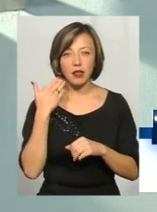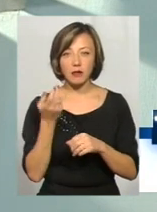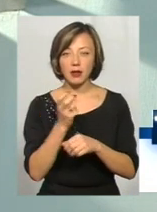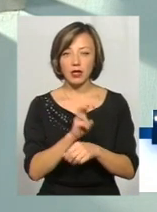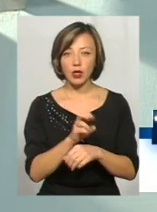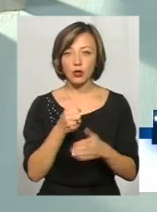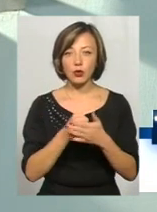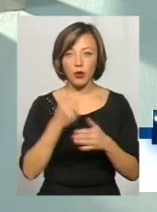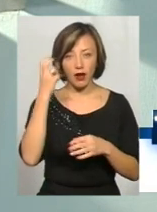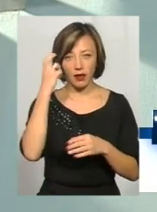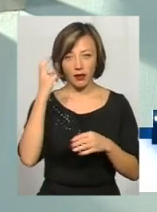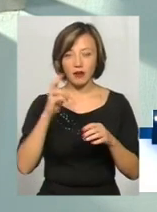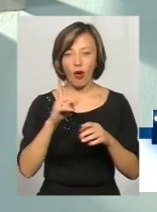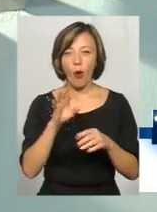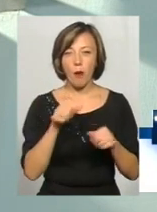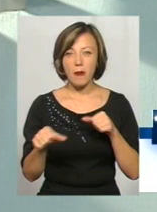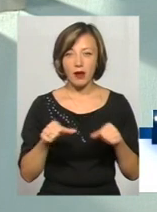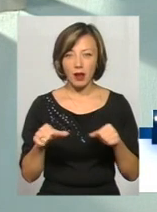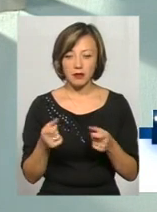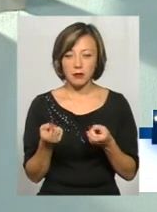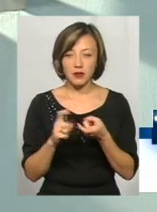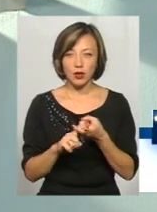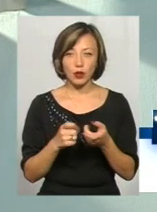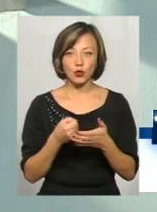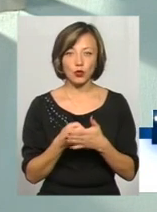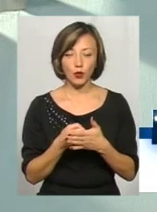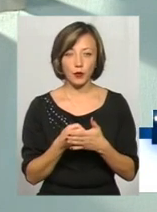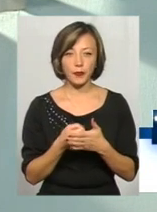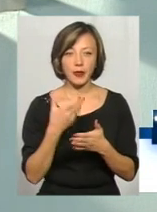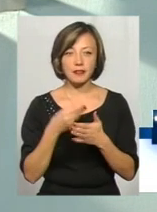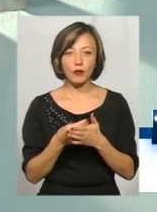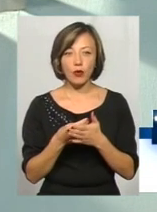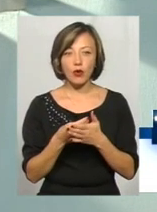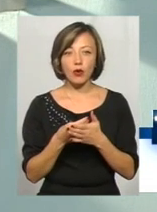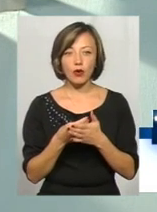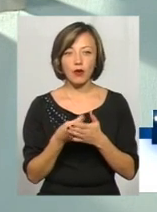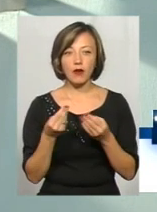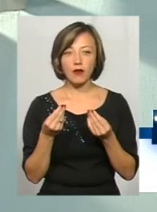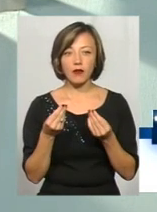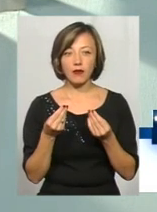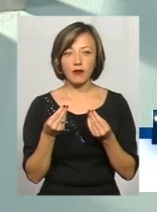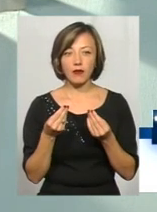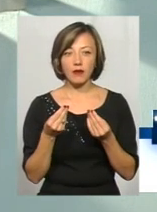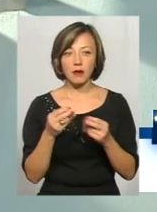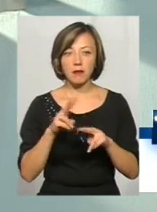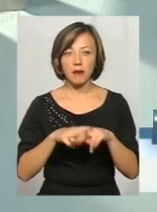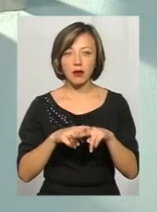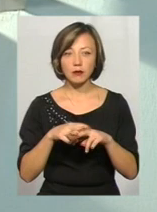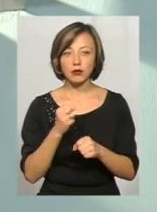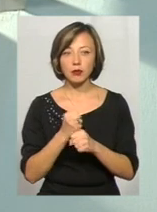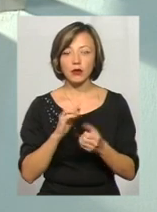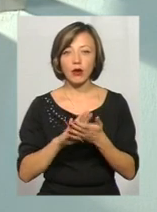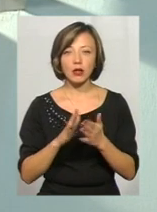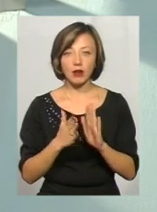оператора і зареєструвати, підв'язати до свого фінансового номера паспорт, зробити його контрактним.